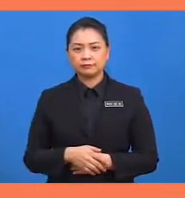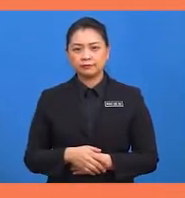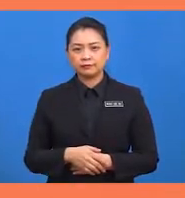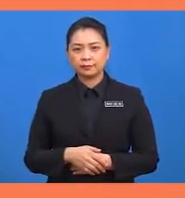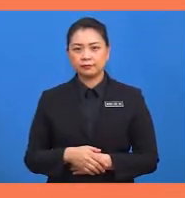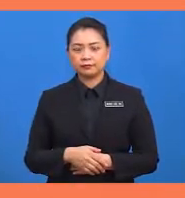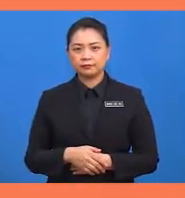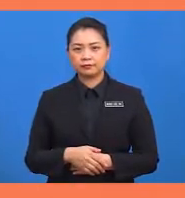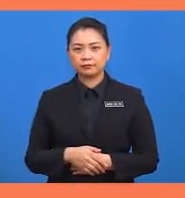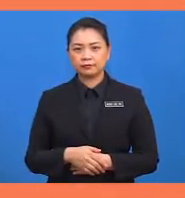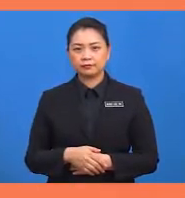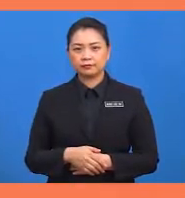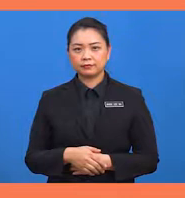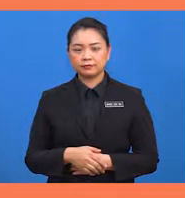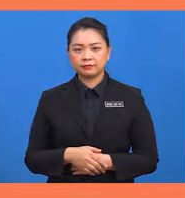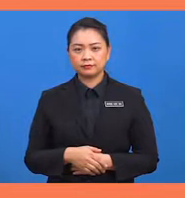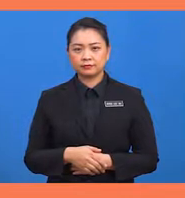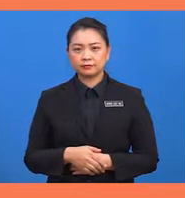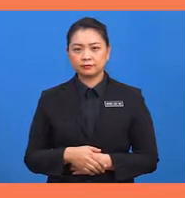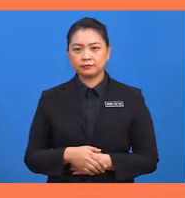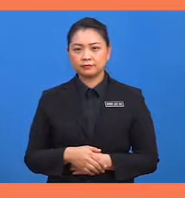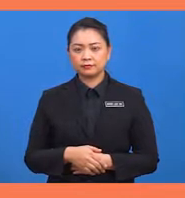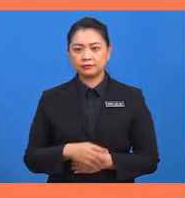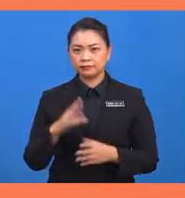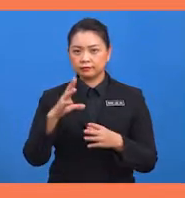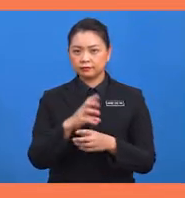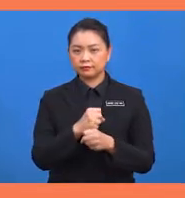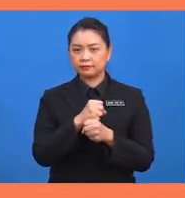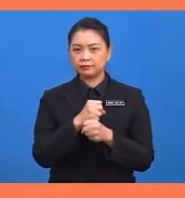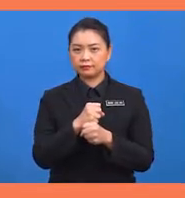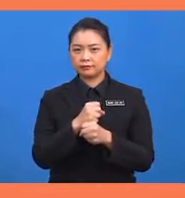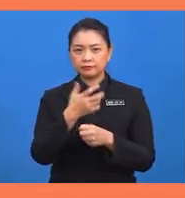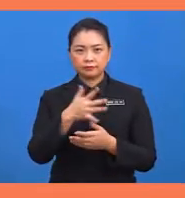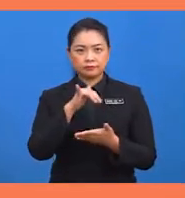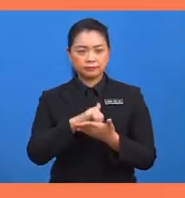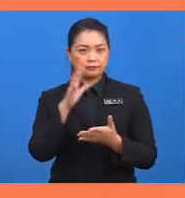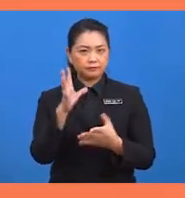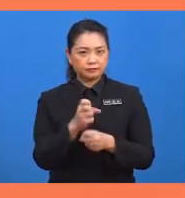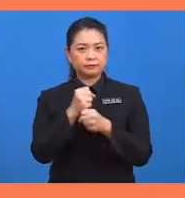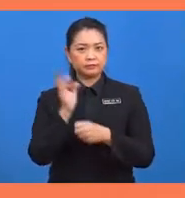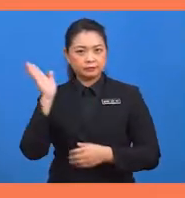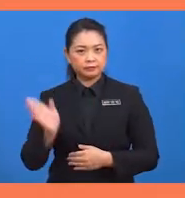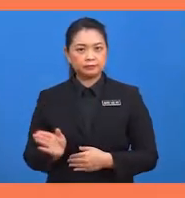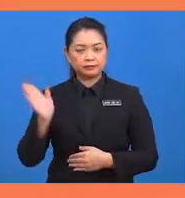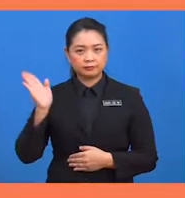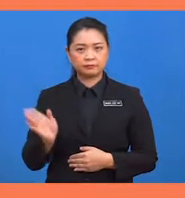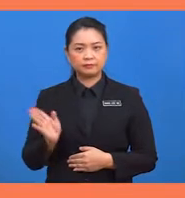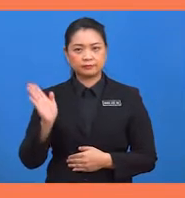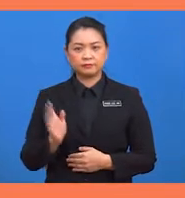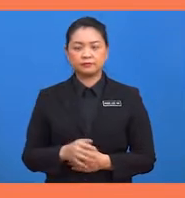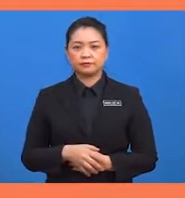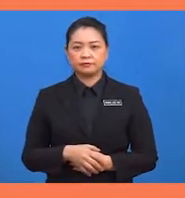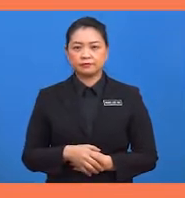simbol sama dengan dan 36.87 darjah atau 36